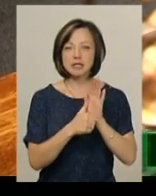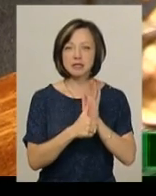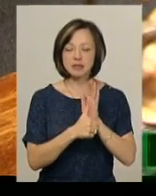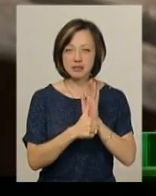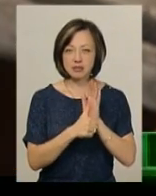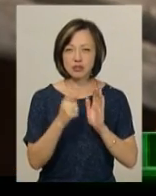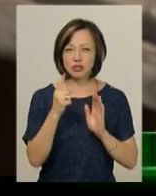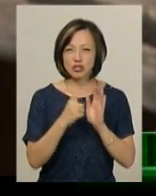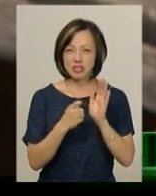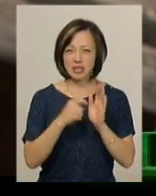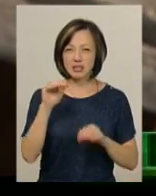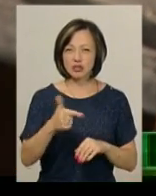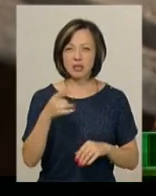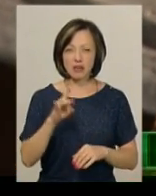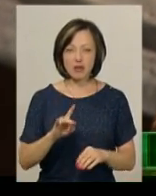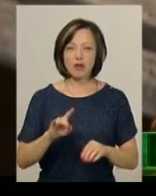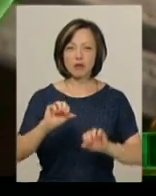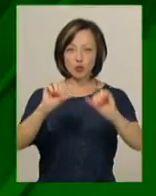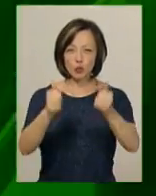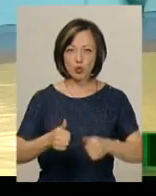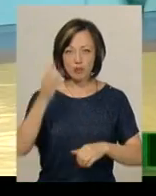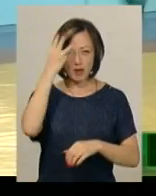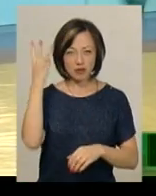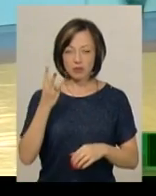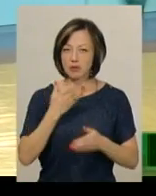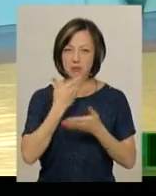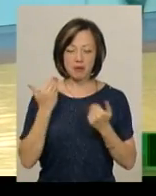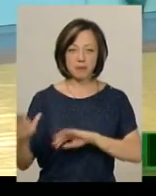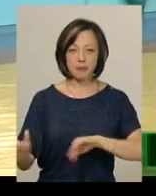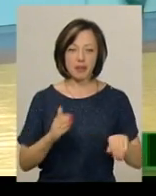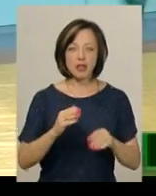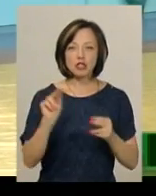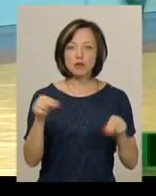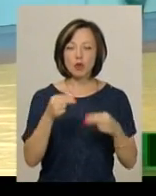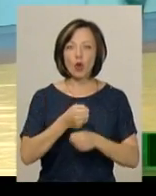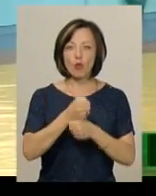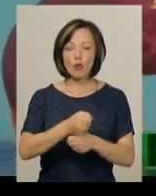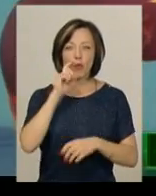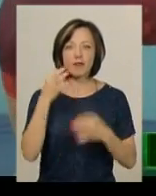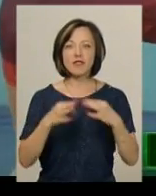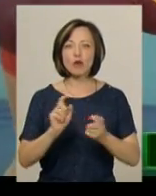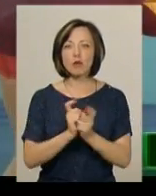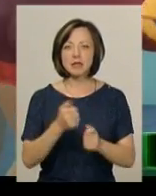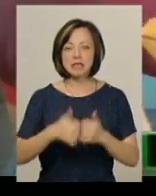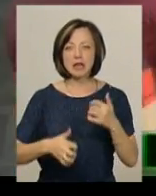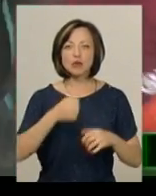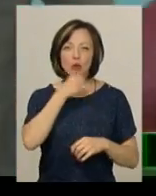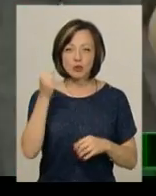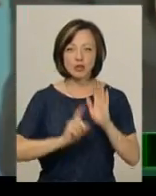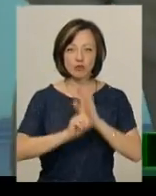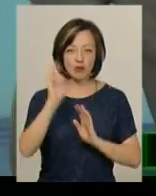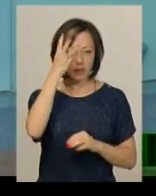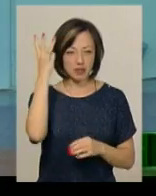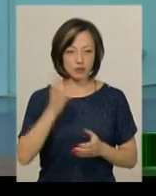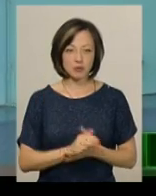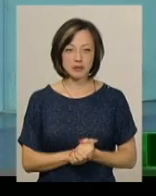встановлення скульптури очікування у Хмельницькому поки не знайшлося. Чемпіонат та Кубок України з вільної боротьби серед дорослих спортсменів стартували у